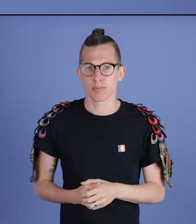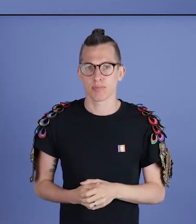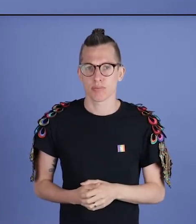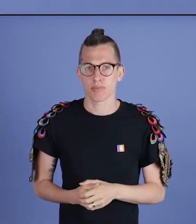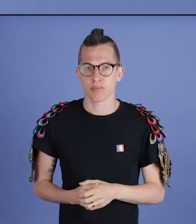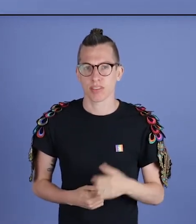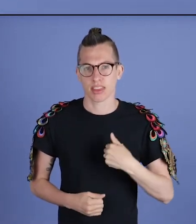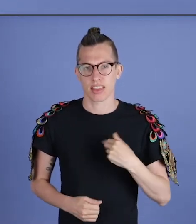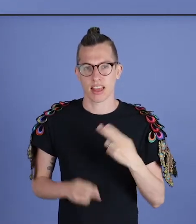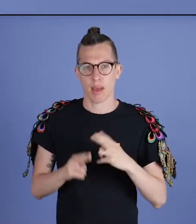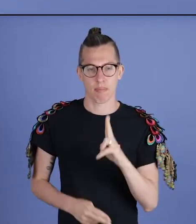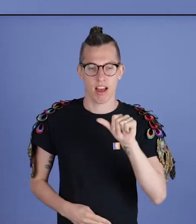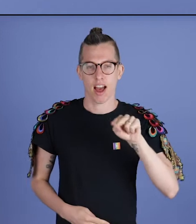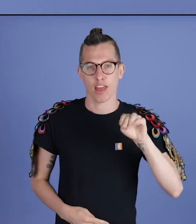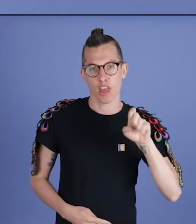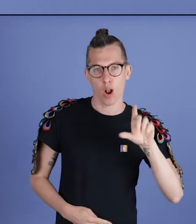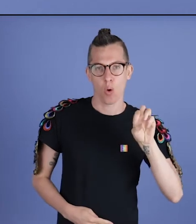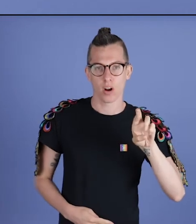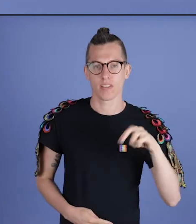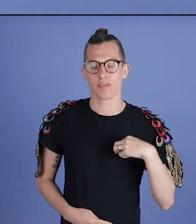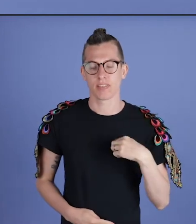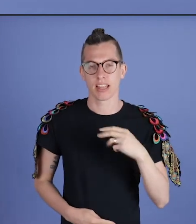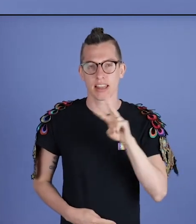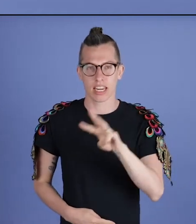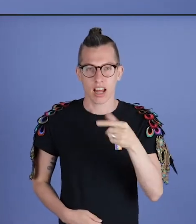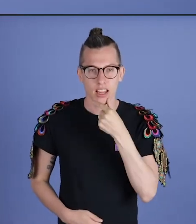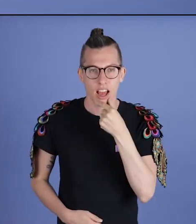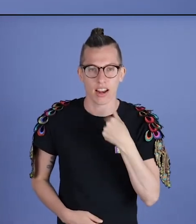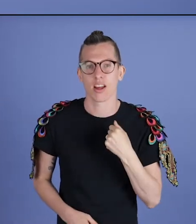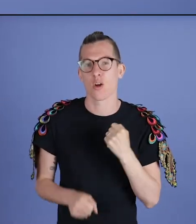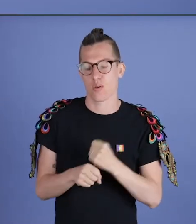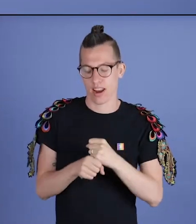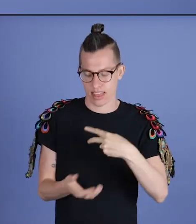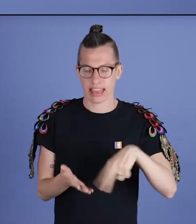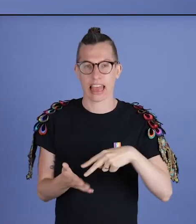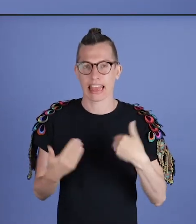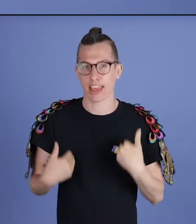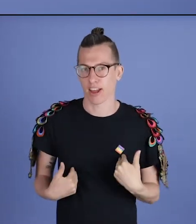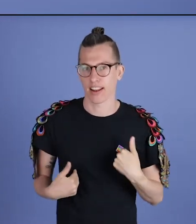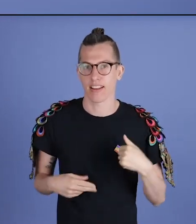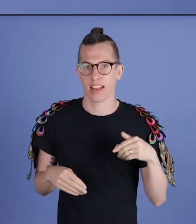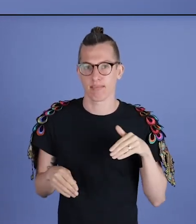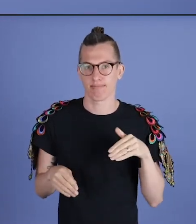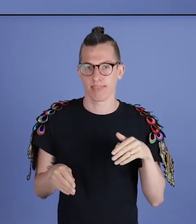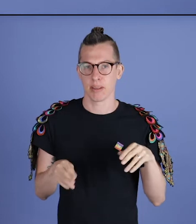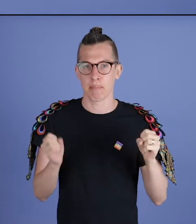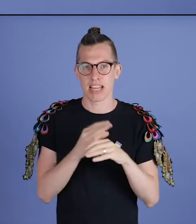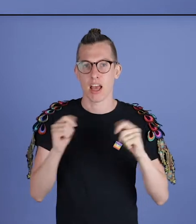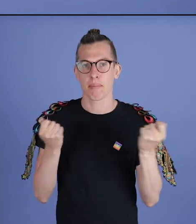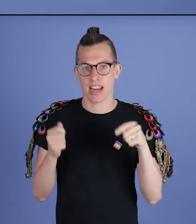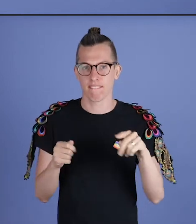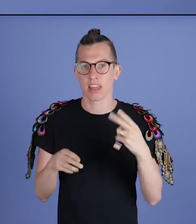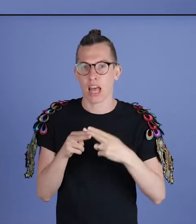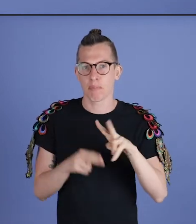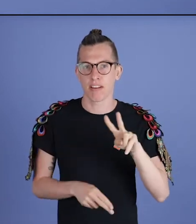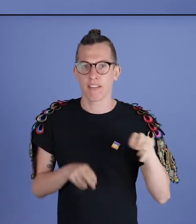vrouw te zijn. Ik ben Hannelore, ik ben 33 jaar. Ik werk momenteel als technieker bij Video House,